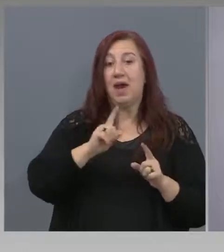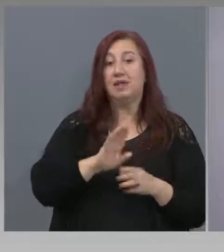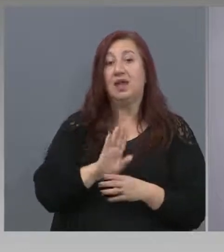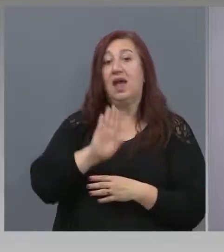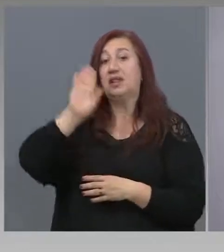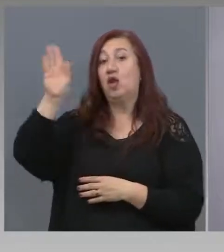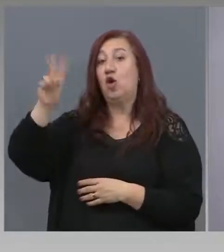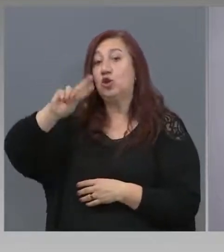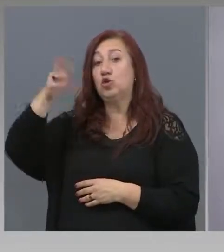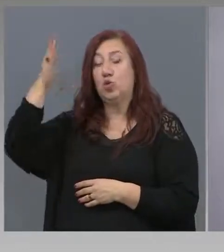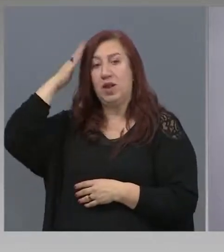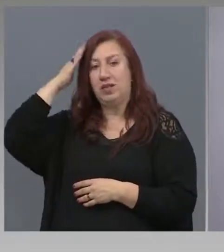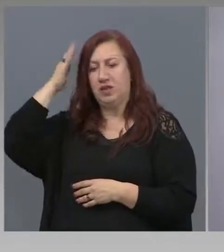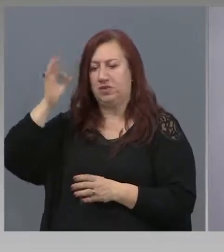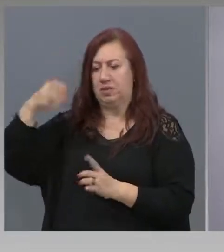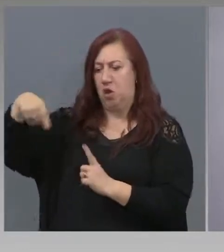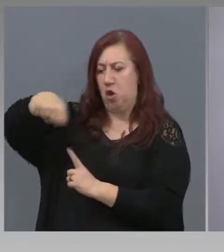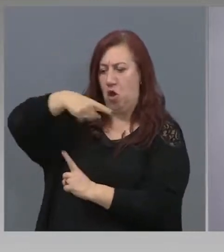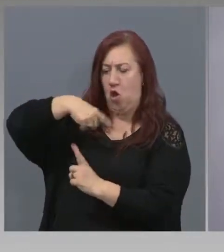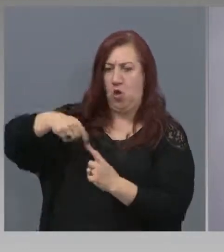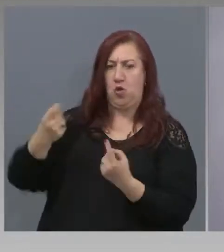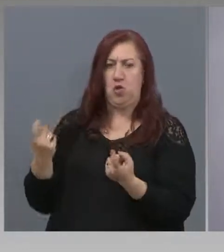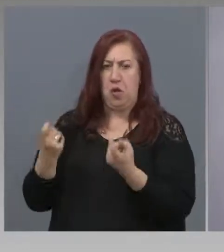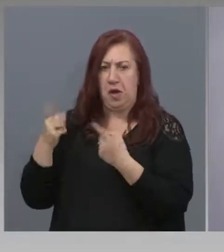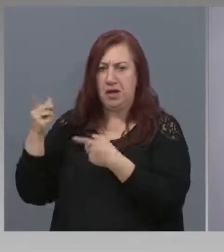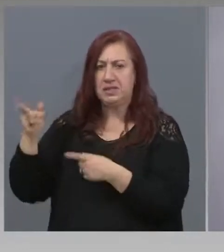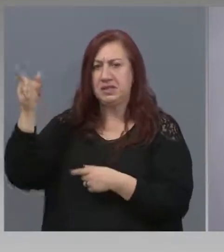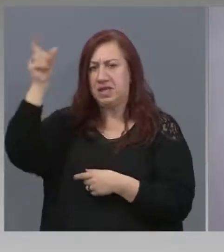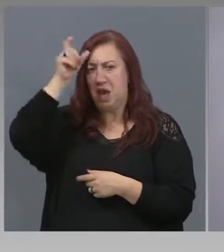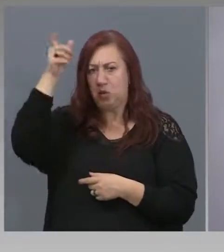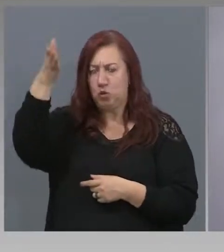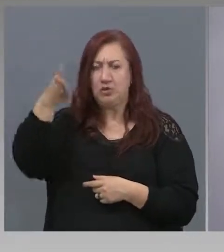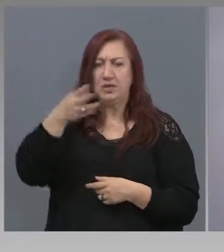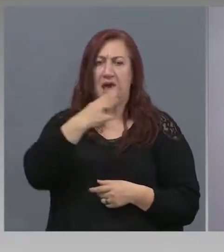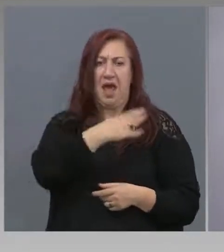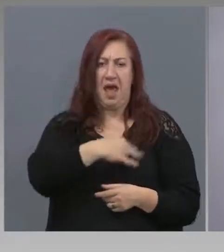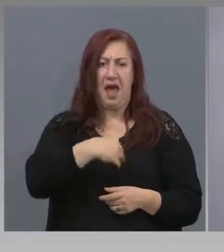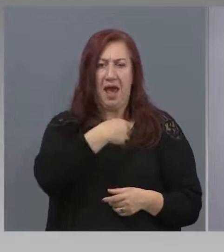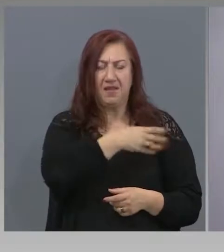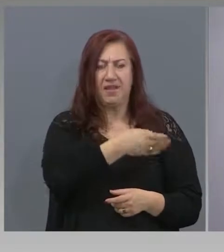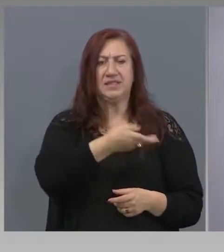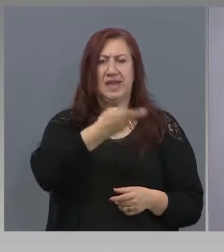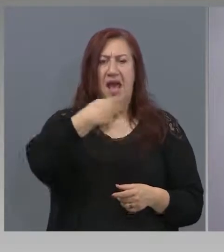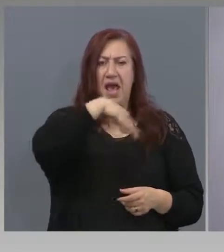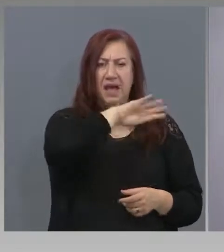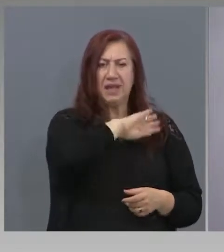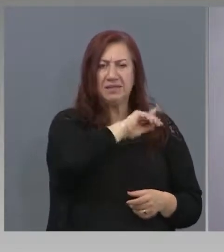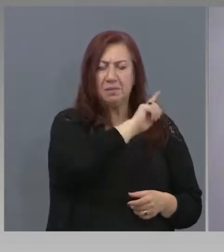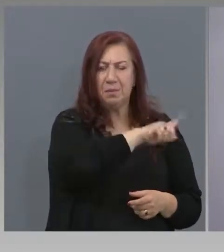държавите около нас или по-далеч от нас, като Гърция, Турция, Харватско, Испания,